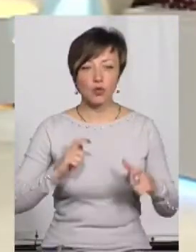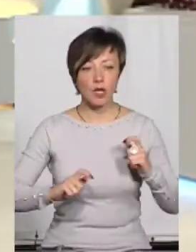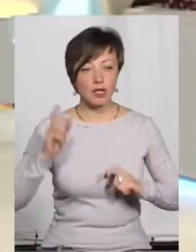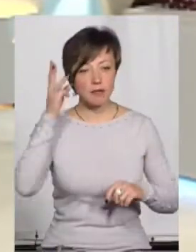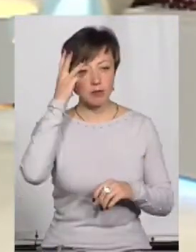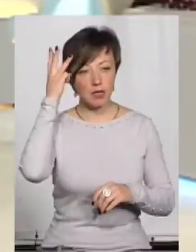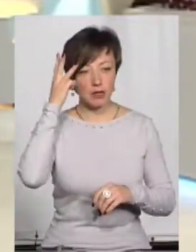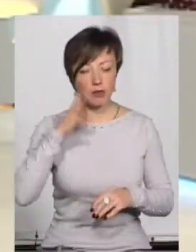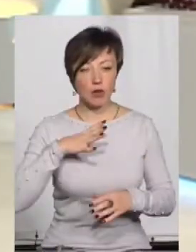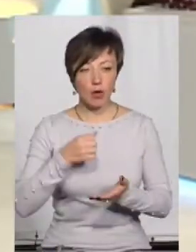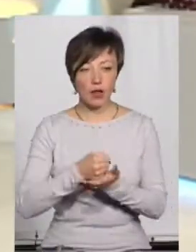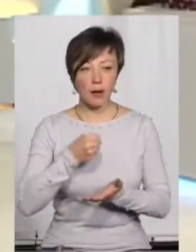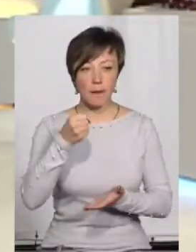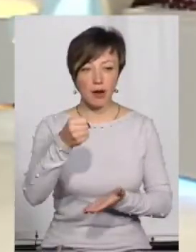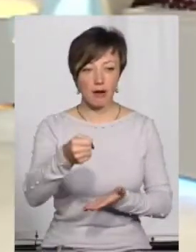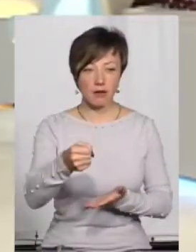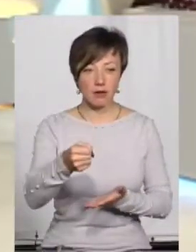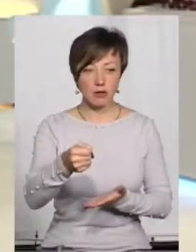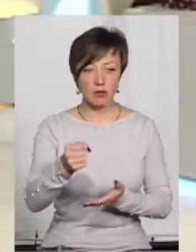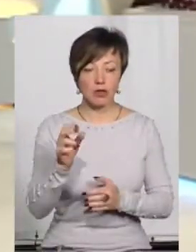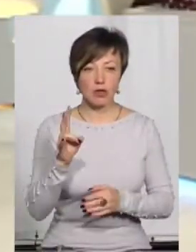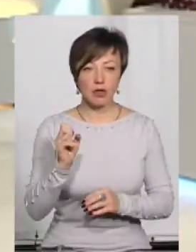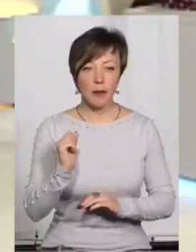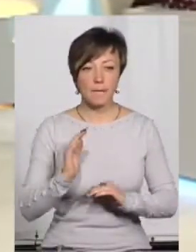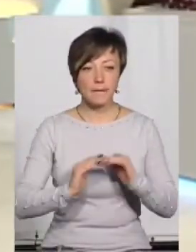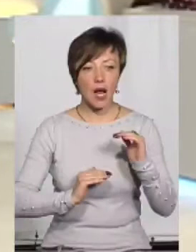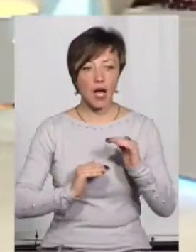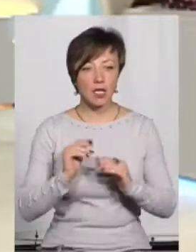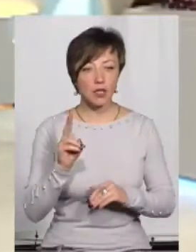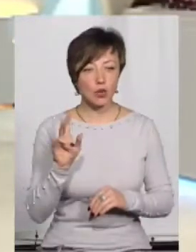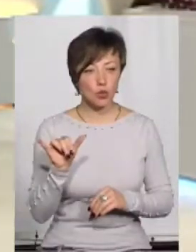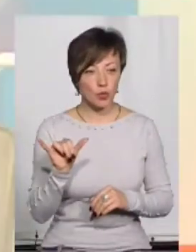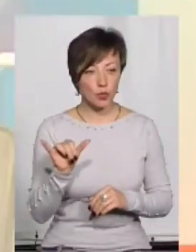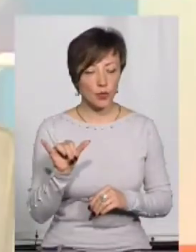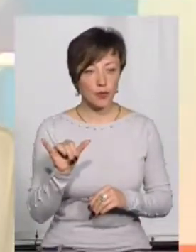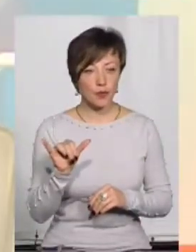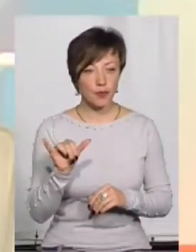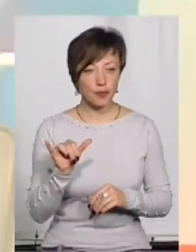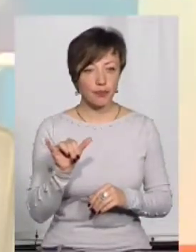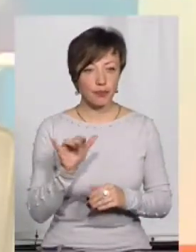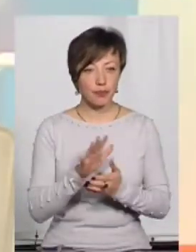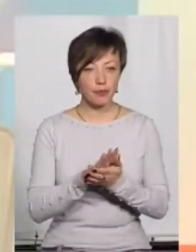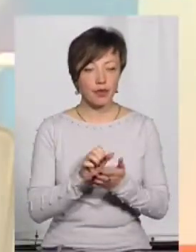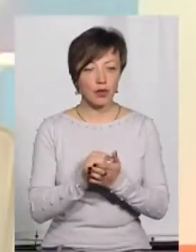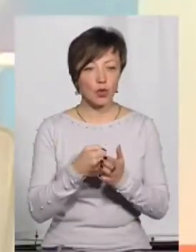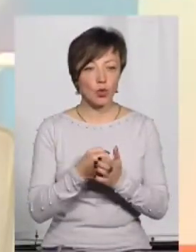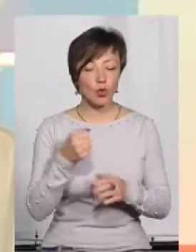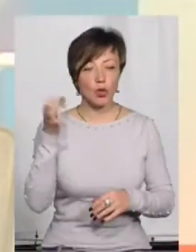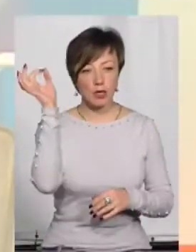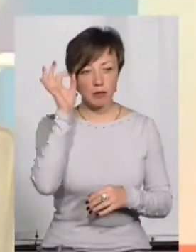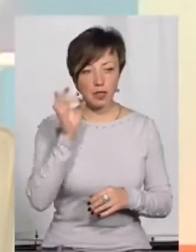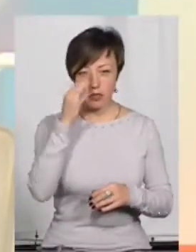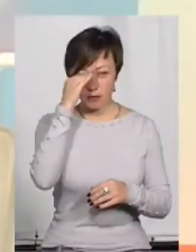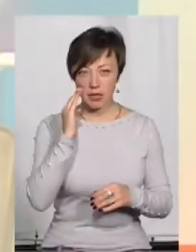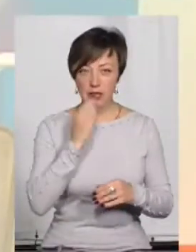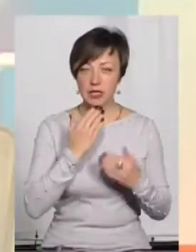Хмельницького було направлено на практику, як так би мовити, на практику до Німеччини. І батьки